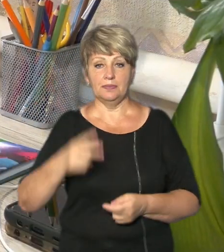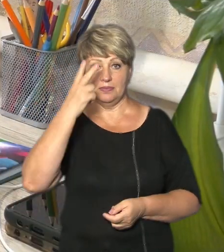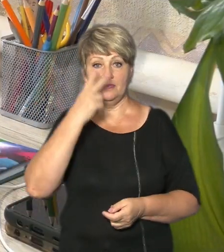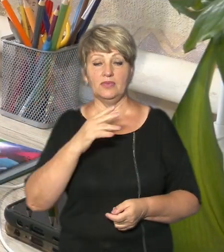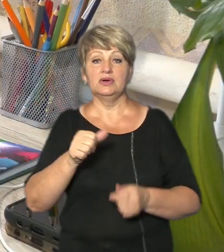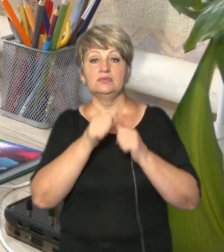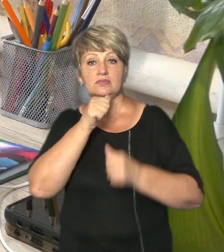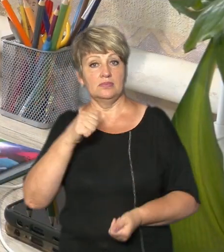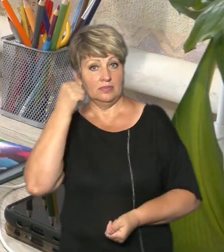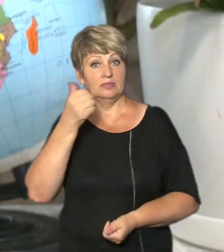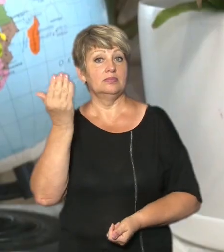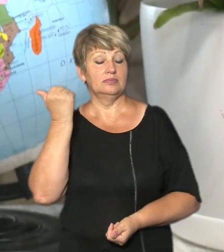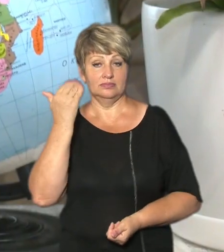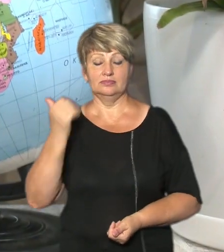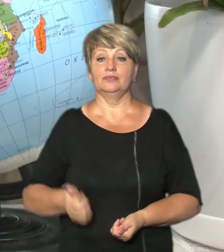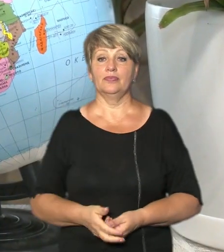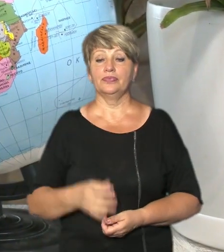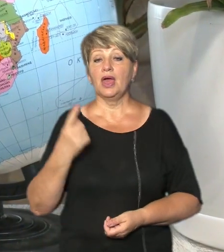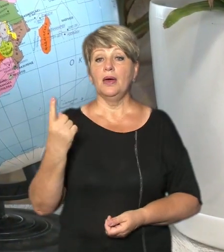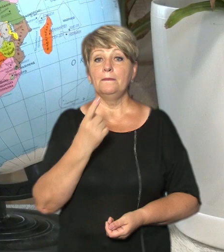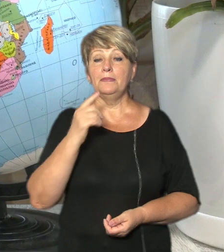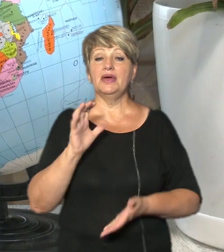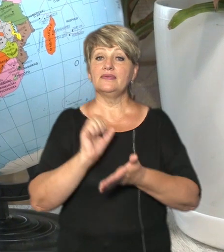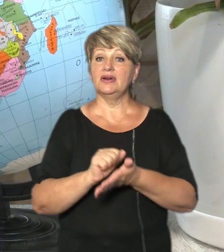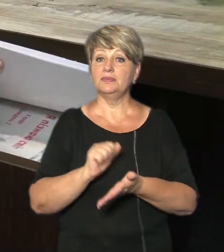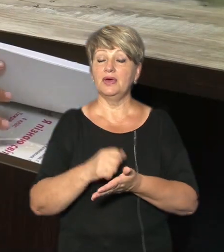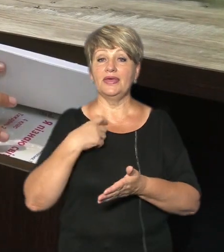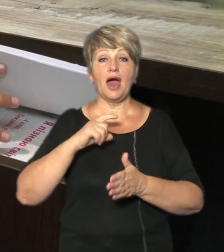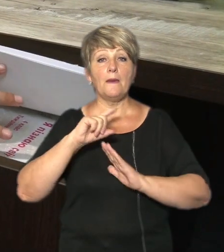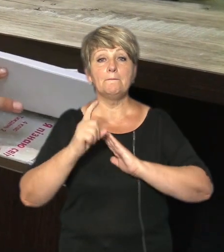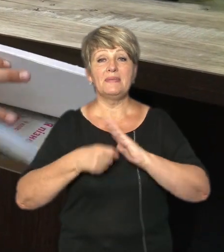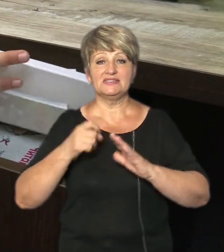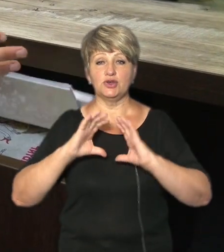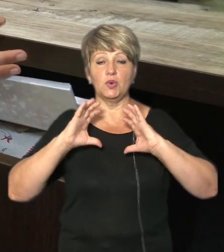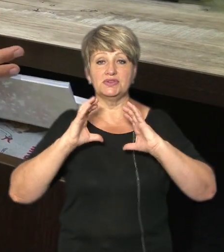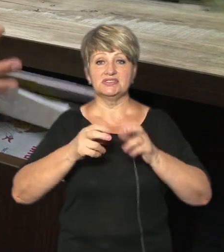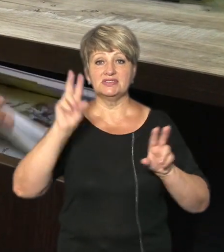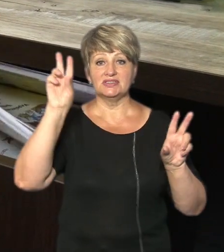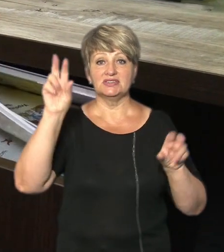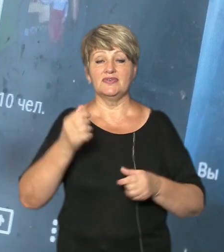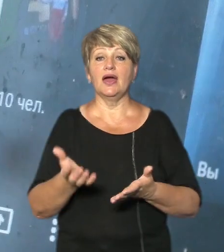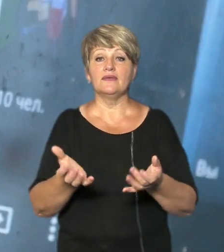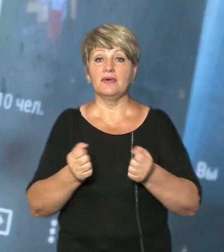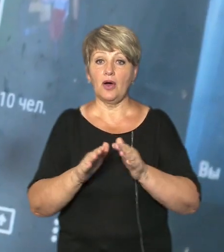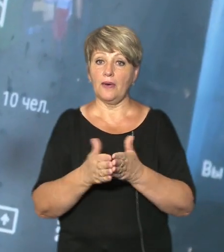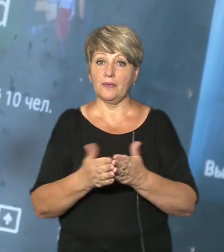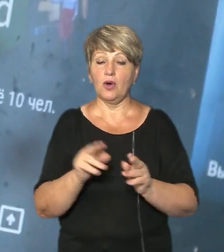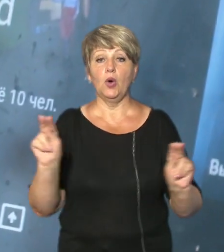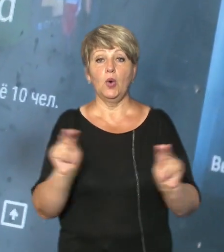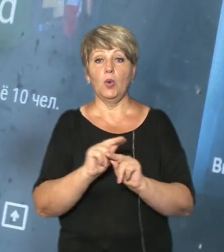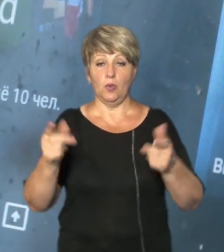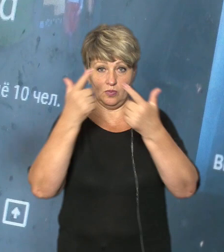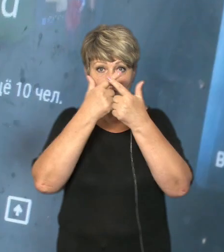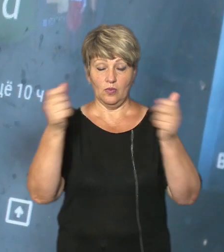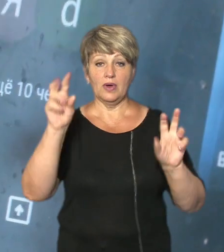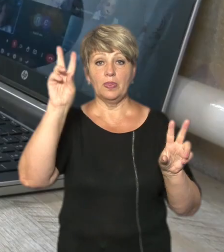ще минулого навчального року перший урок у Сергія я пізнаю світ учень дістає шухлядки підручника вчителька оголошує тему